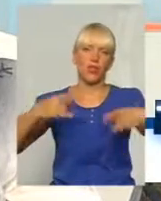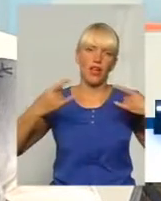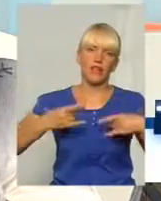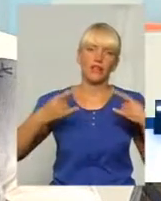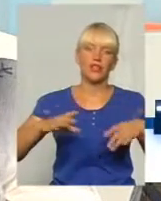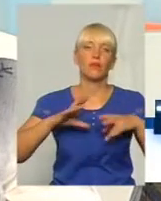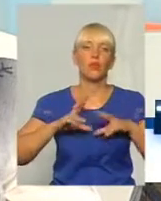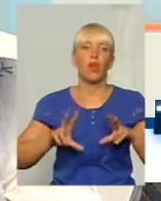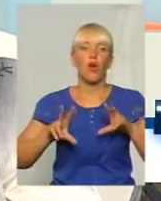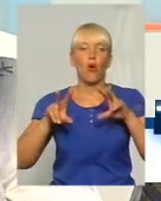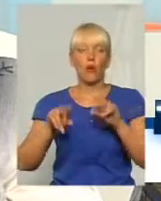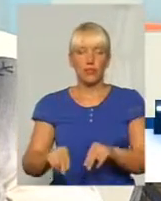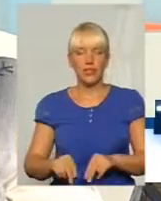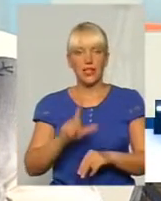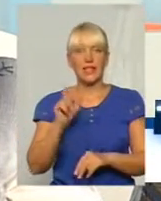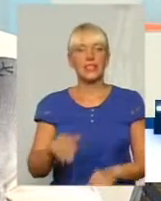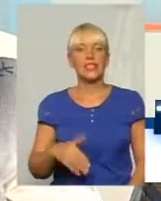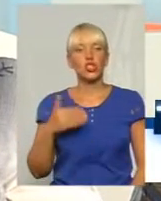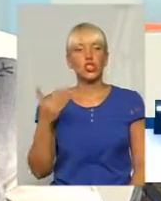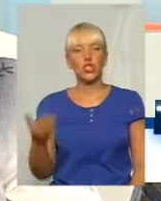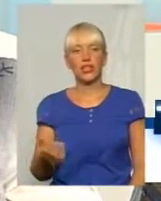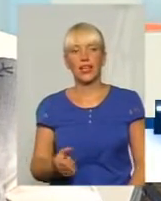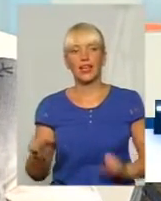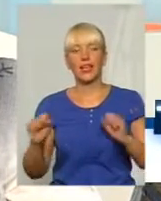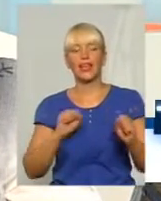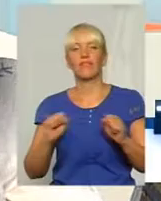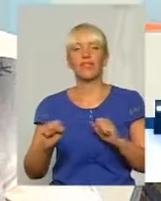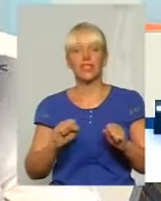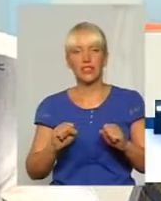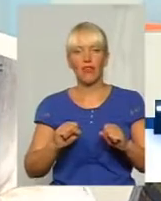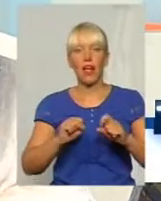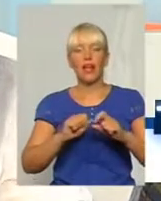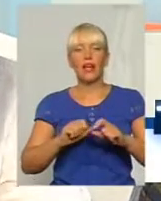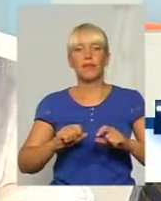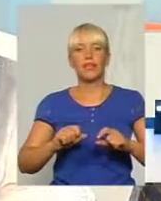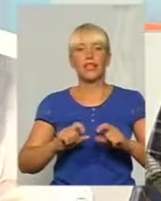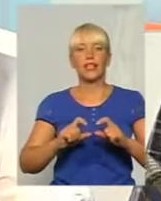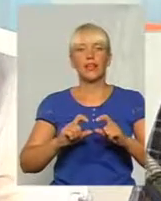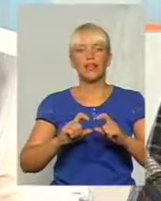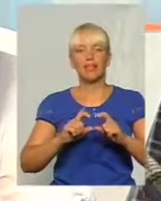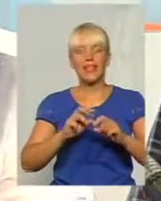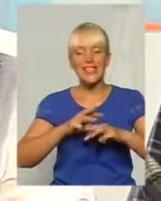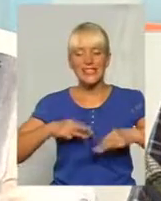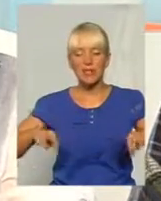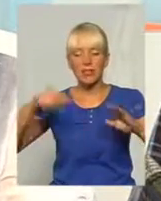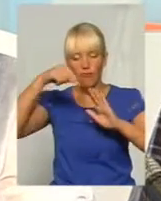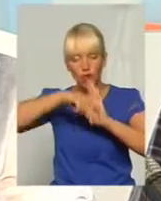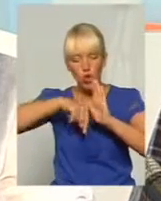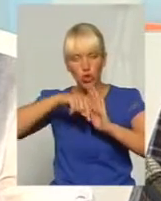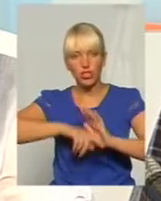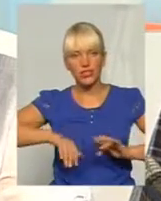обіцянка зі сторони керівництва Міністерства внутрішніх справ щодо службового розслідування, були